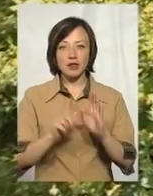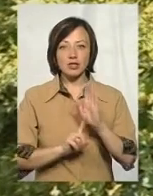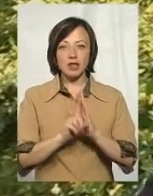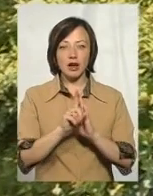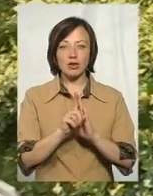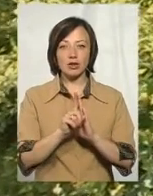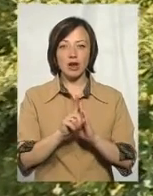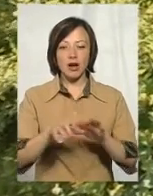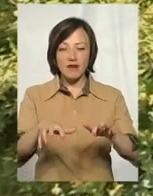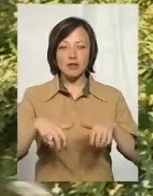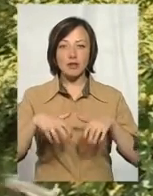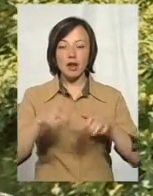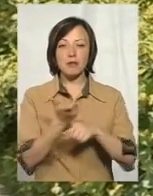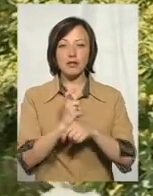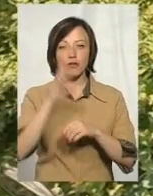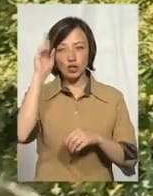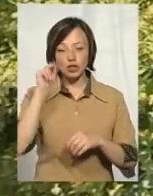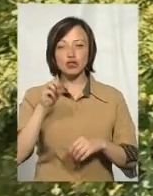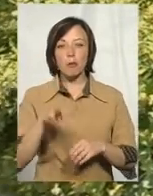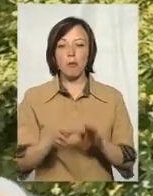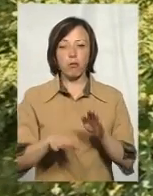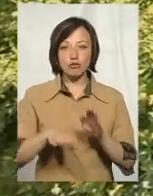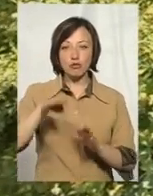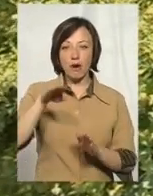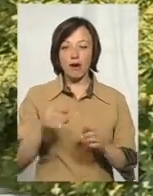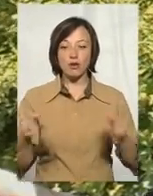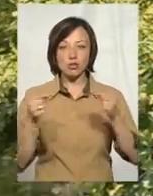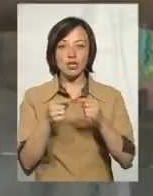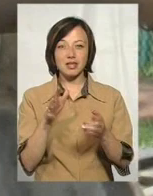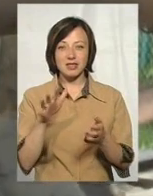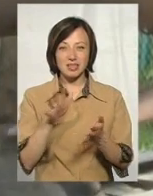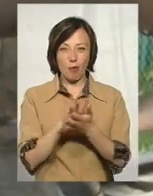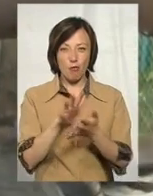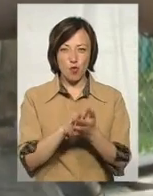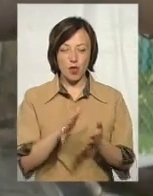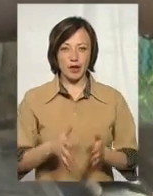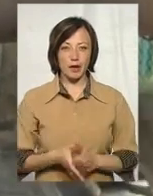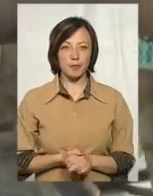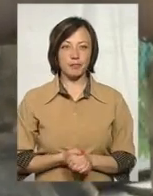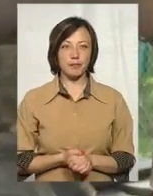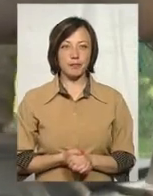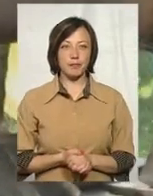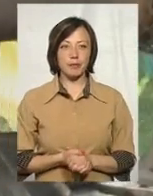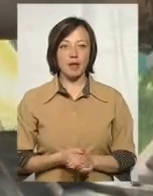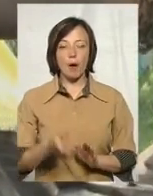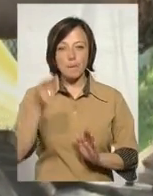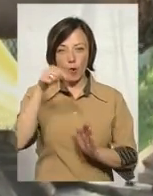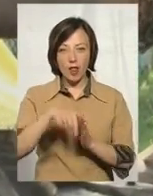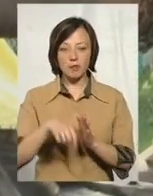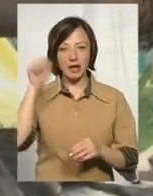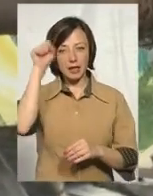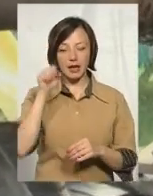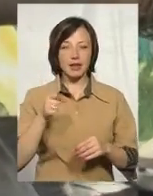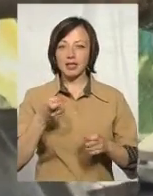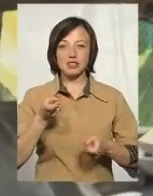керниці, тобто відбирається більше води, чим її поступає, і одночасно йде замулення. Поглиблення керниці не завжди